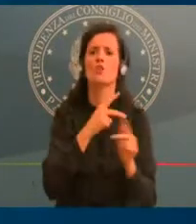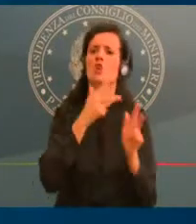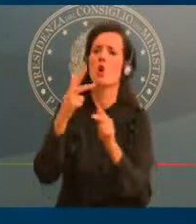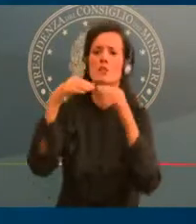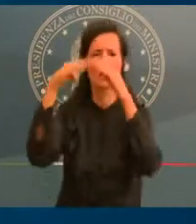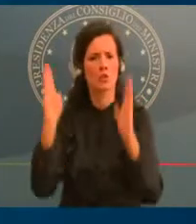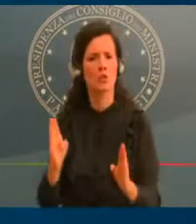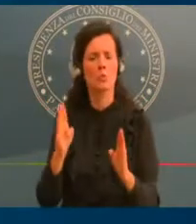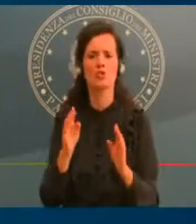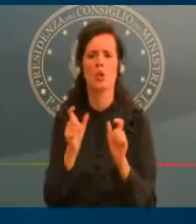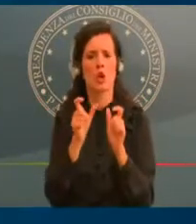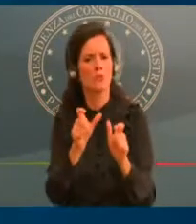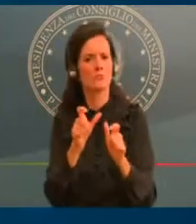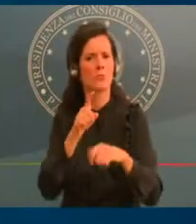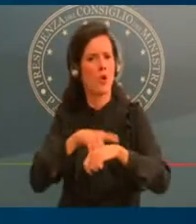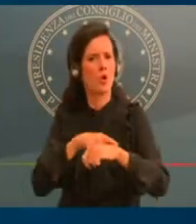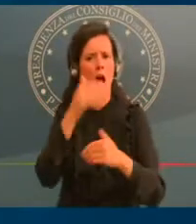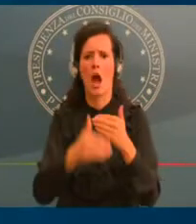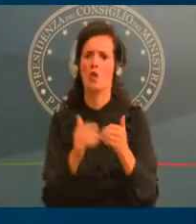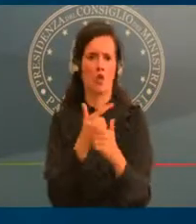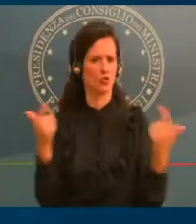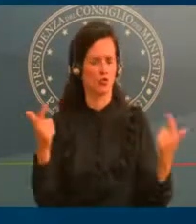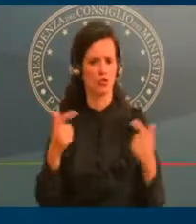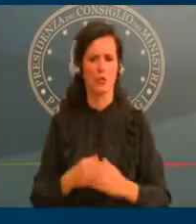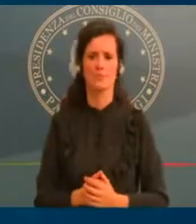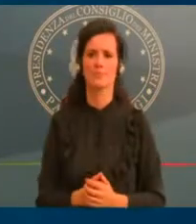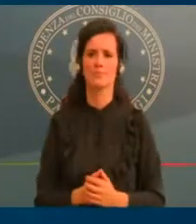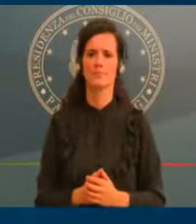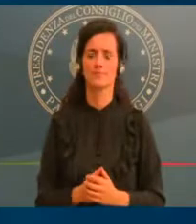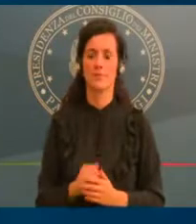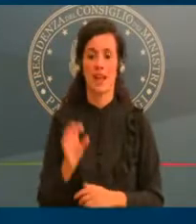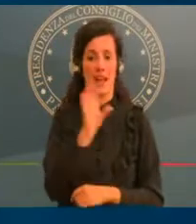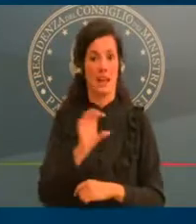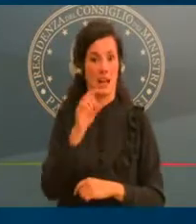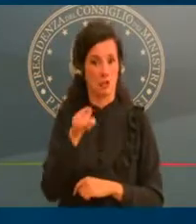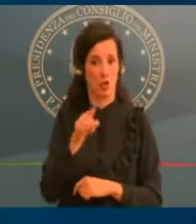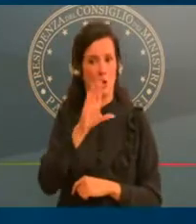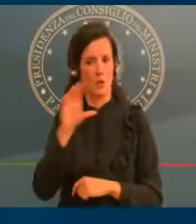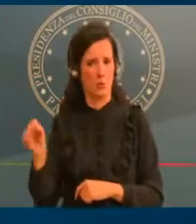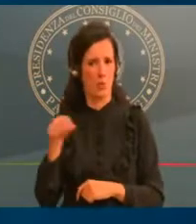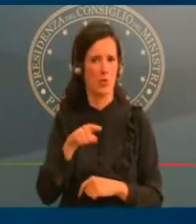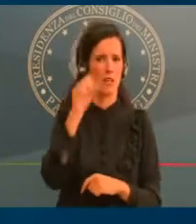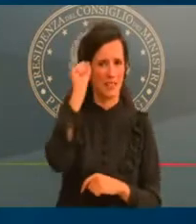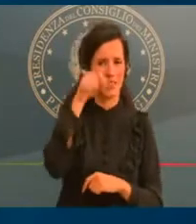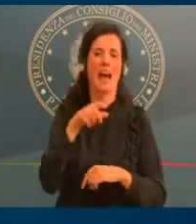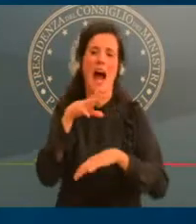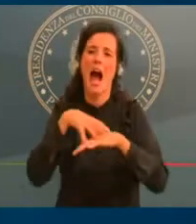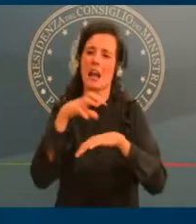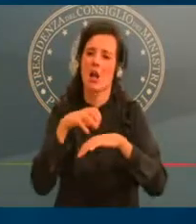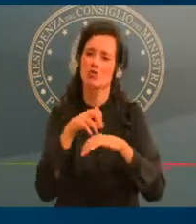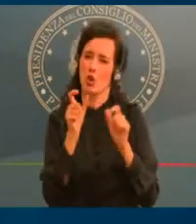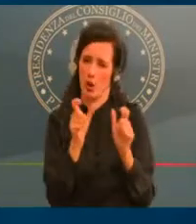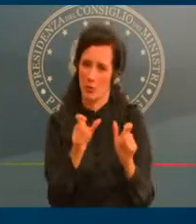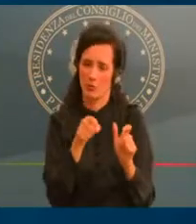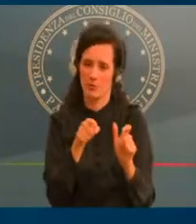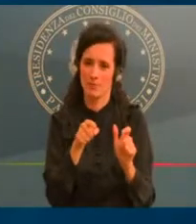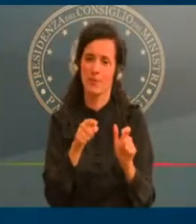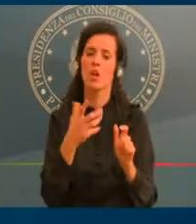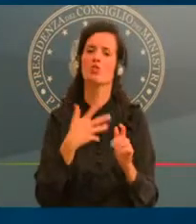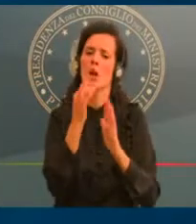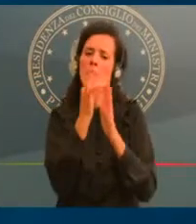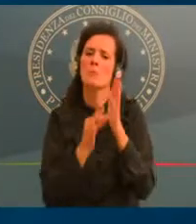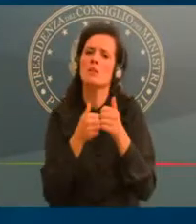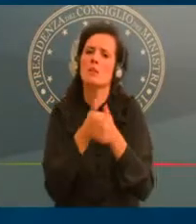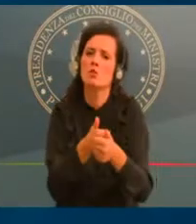regioni arancioni, le seguenti misure, previste anche per quelle gialle, le indico per maggiore chiarezza di chi ci sta